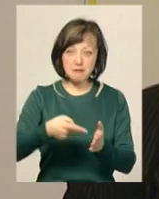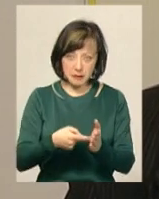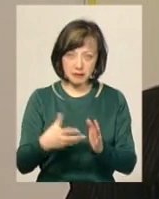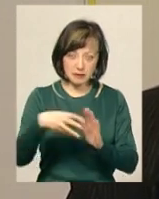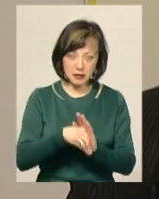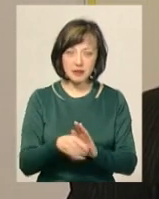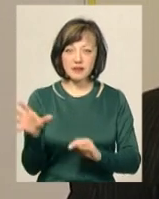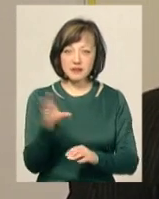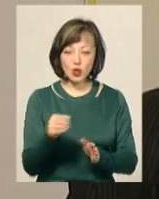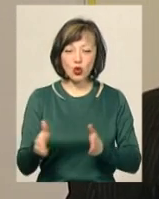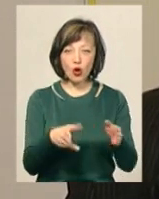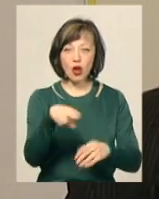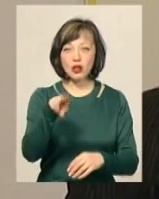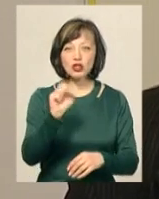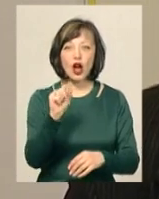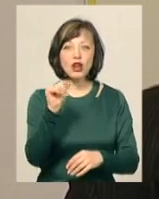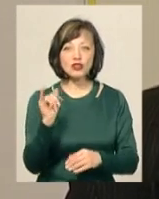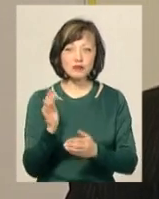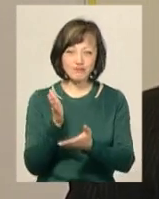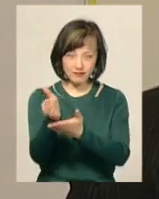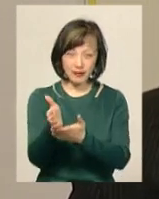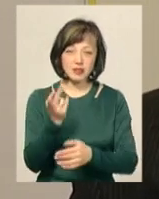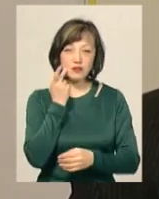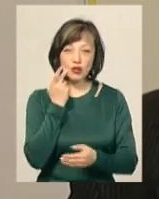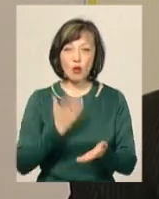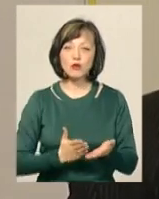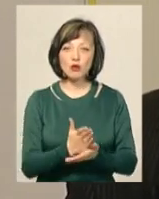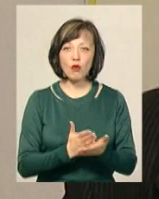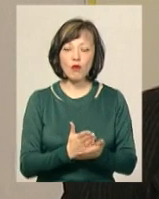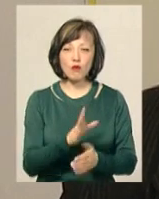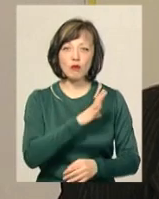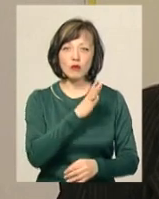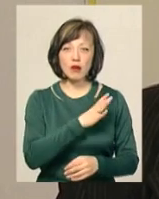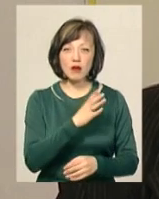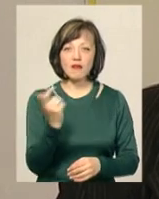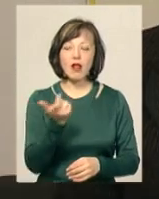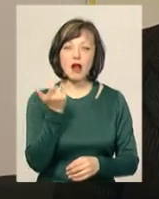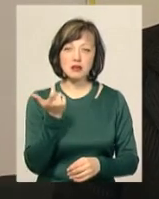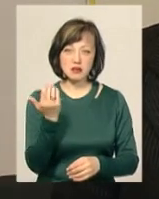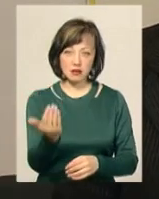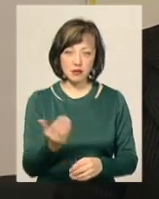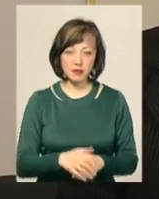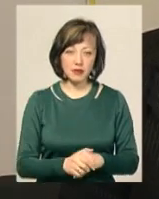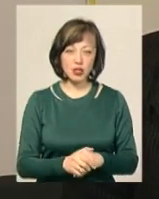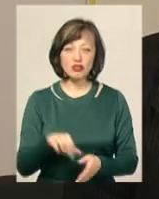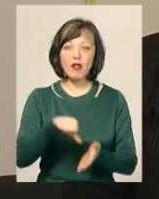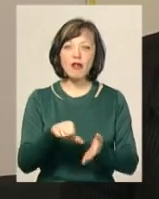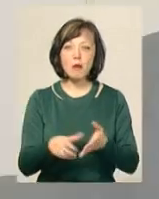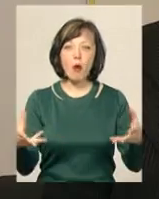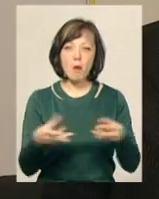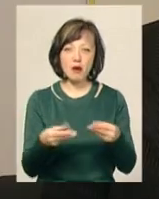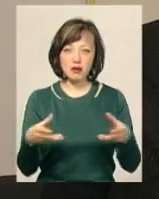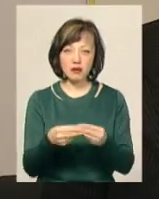дороги на дачних масивах завжди обслуговувалися власниками, членами кооперативів